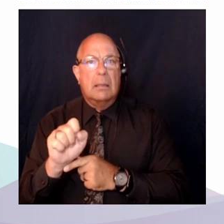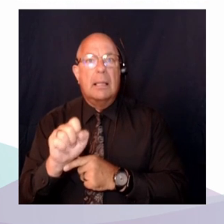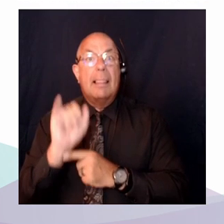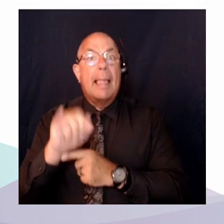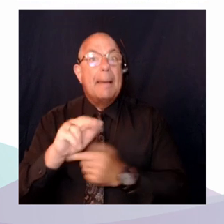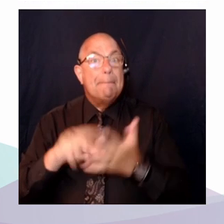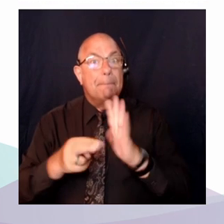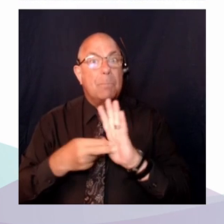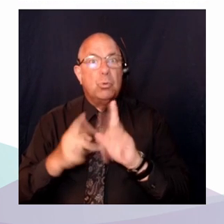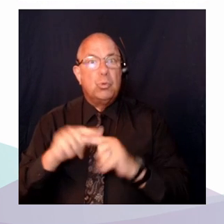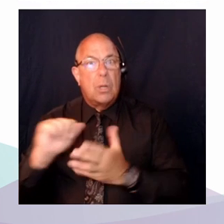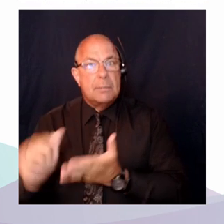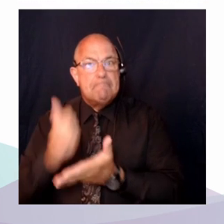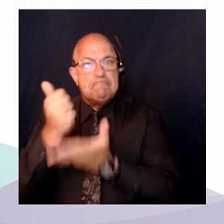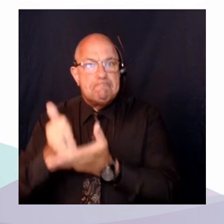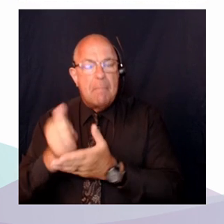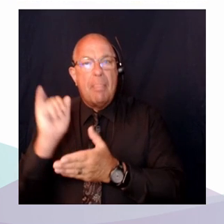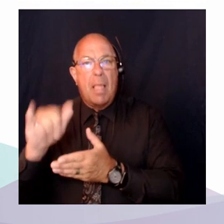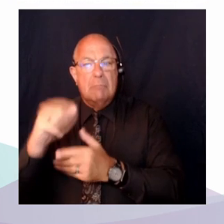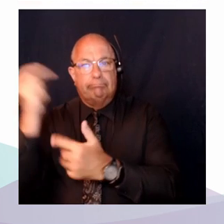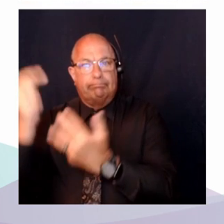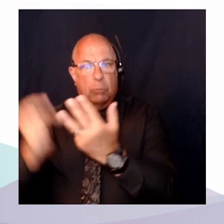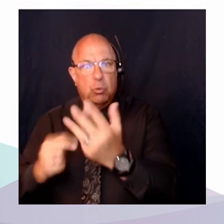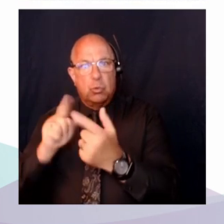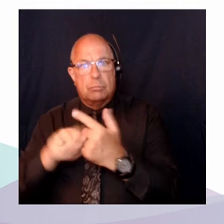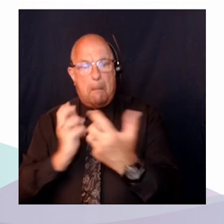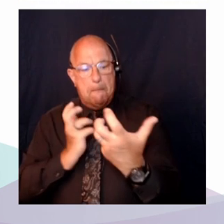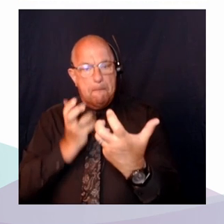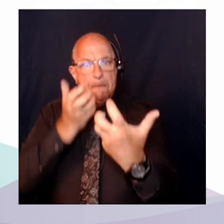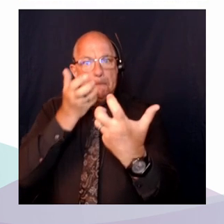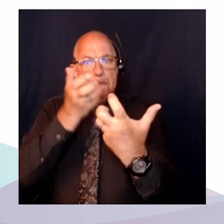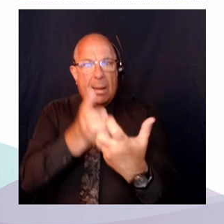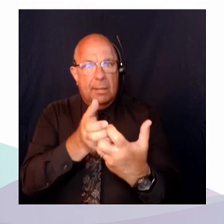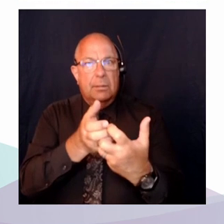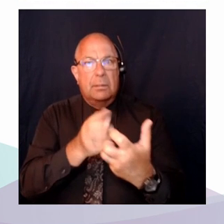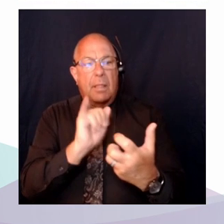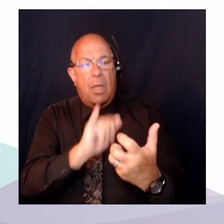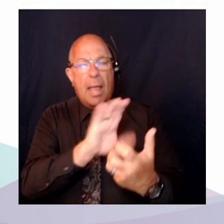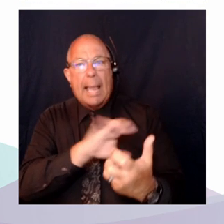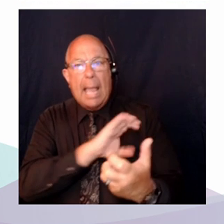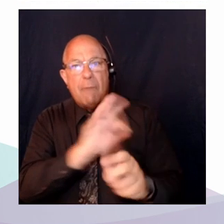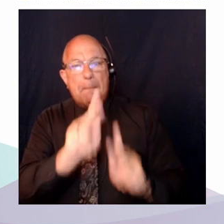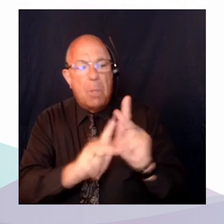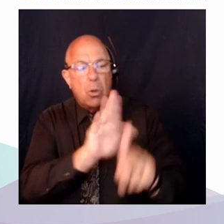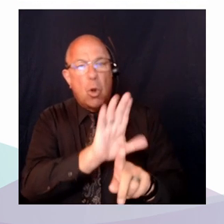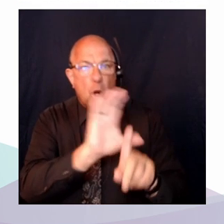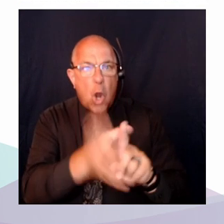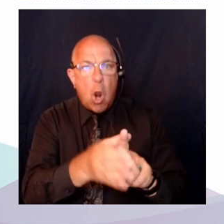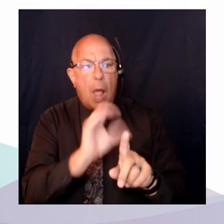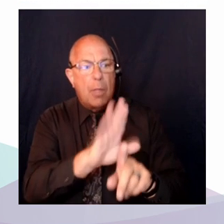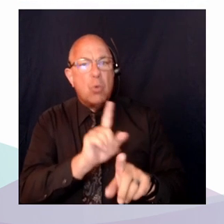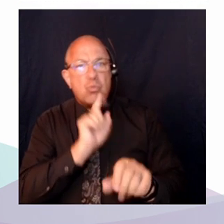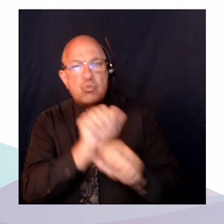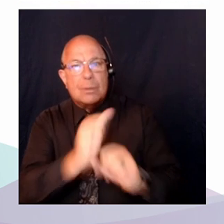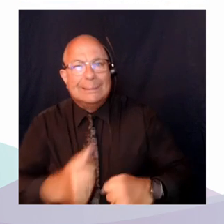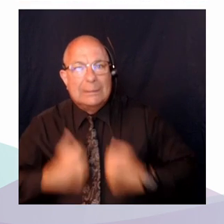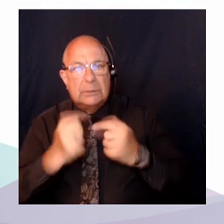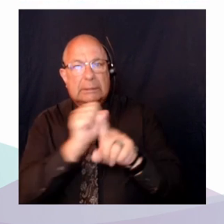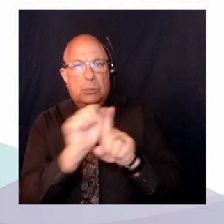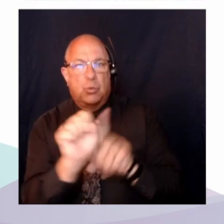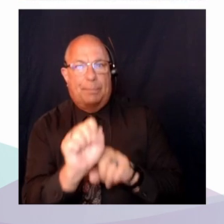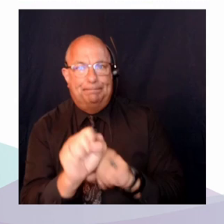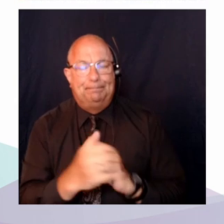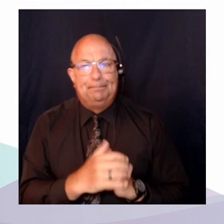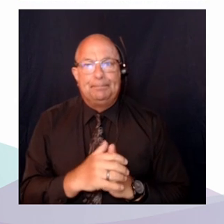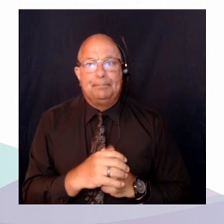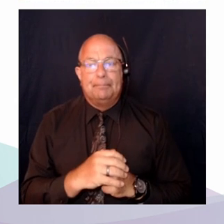particularités propres, aux cultures et réalités des personnes pour rendre les soins et les services acceptables pour